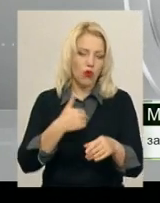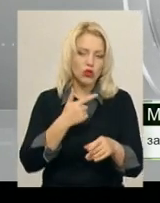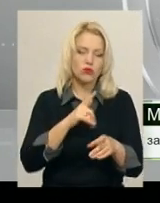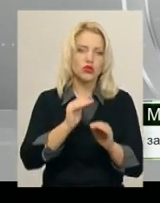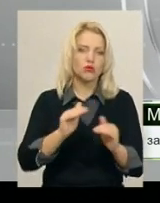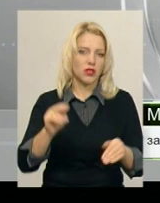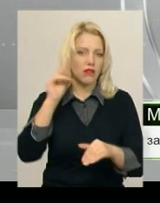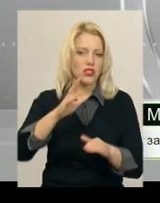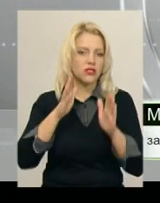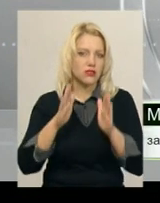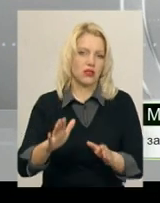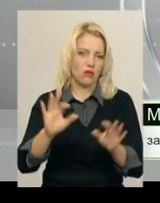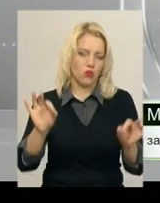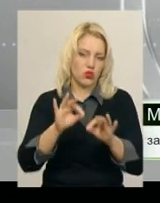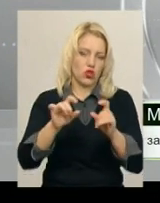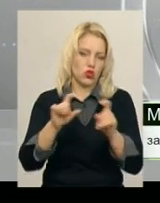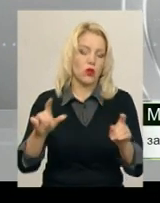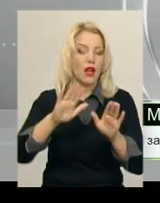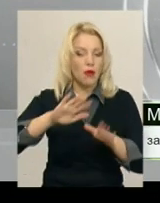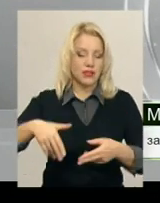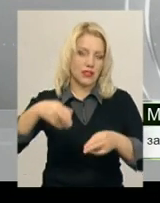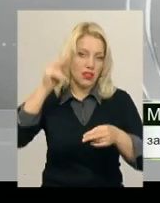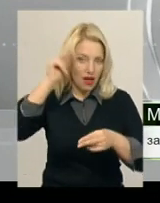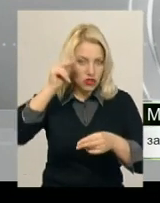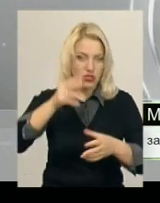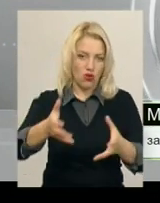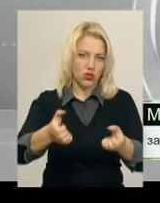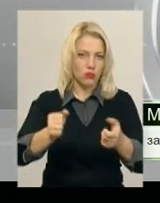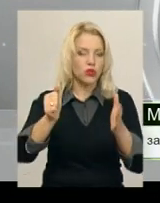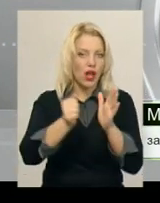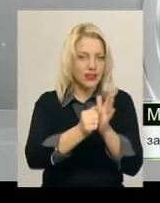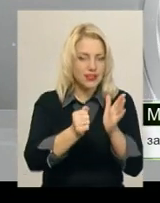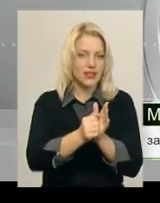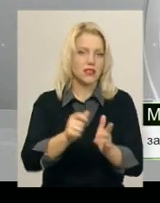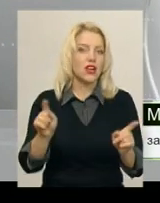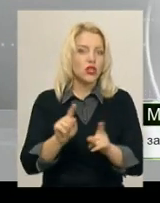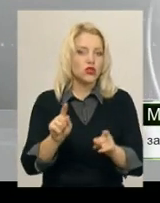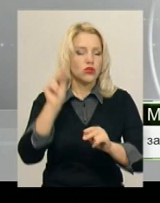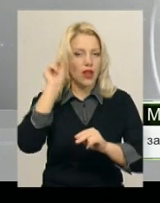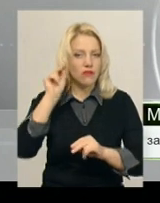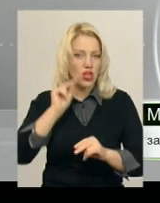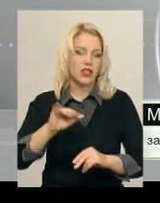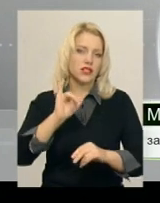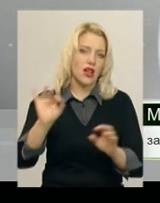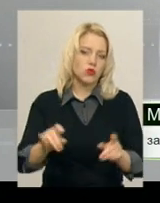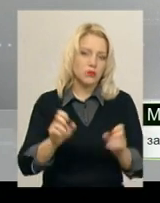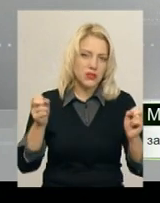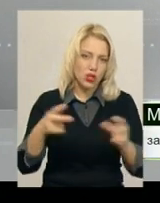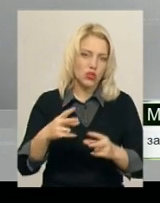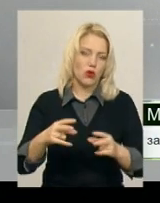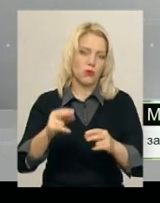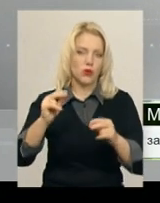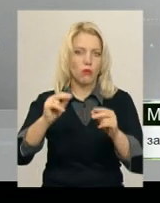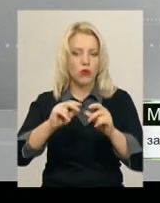музичній школі і після закінчення навчання вони отримували документ, атестат, що вони навчалися в спеціалізованому навчальному